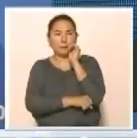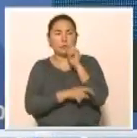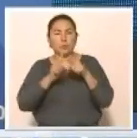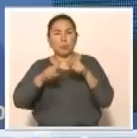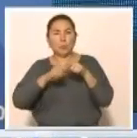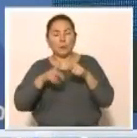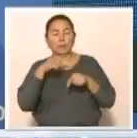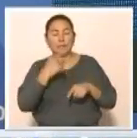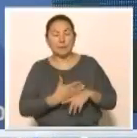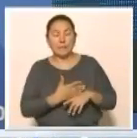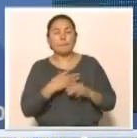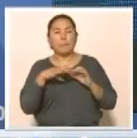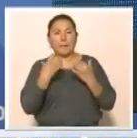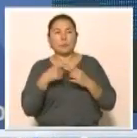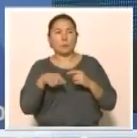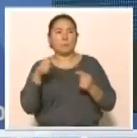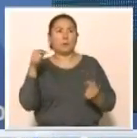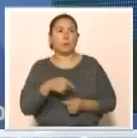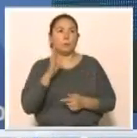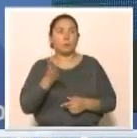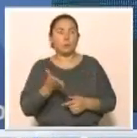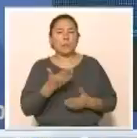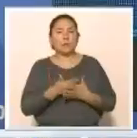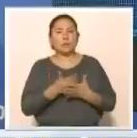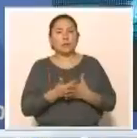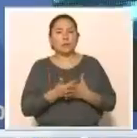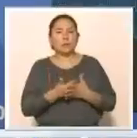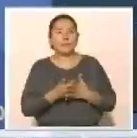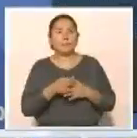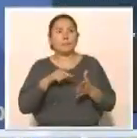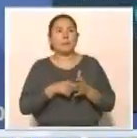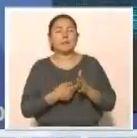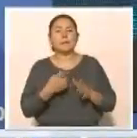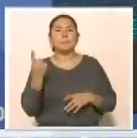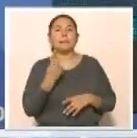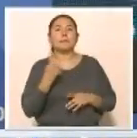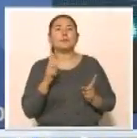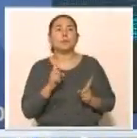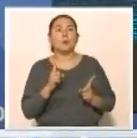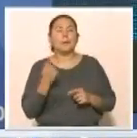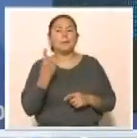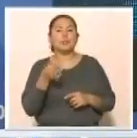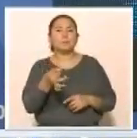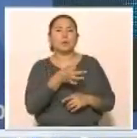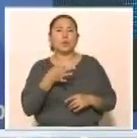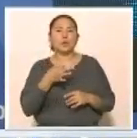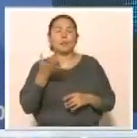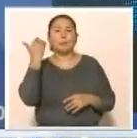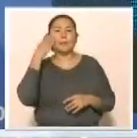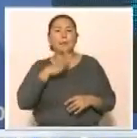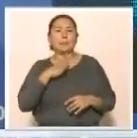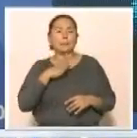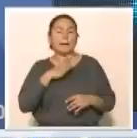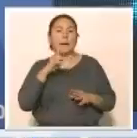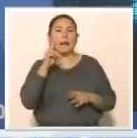бұлтыққат, ол стадион толқтай келер. Және де мұна қойылан мақсаттарымыздың бірі, бірінші микроңдағы тұрып деген баяғы қазы